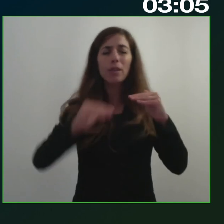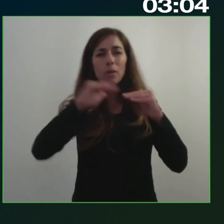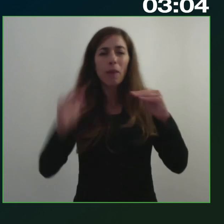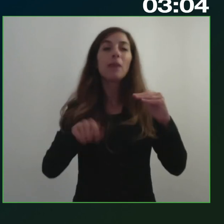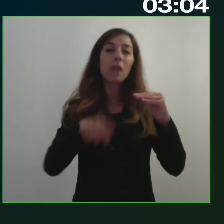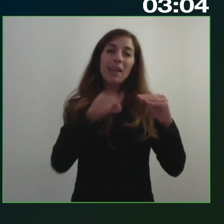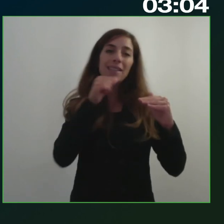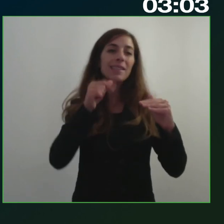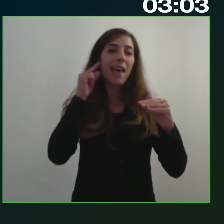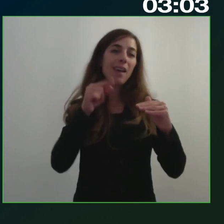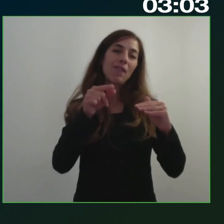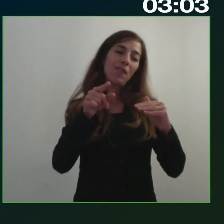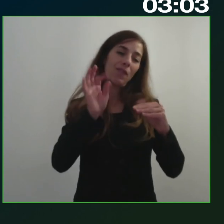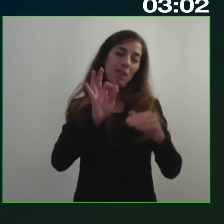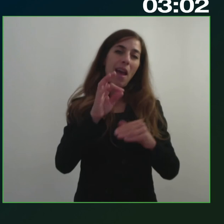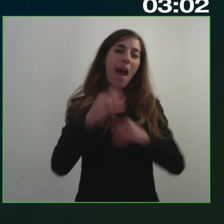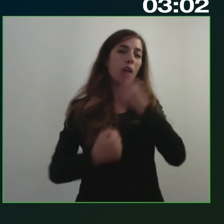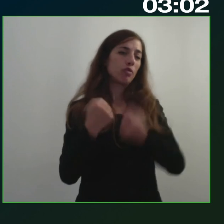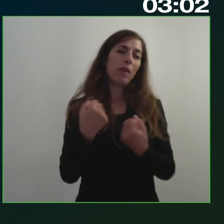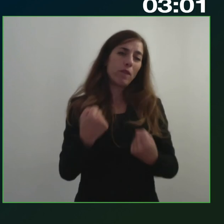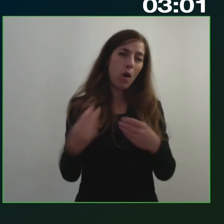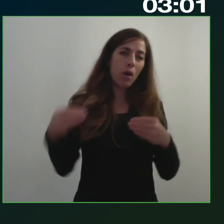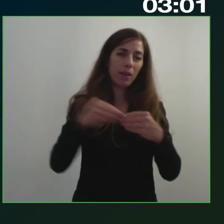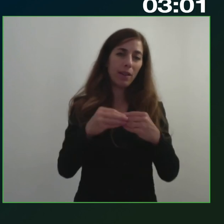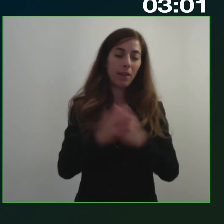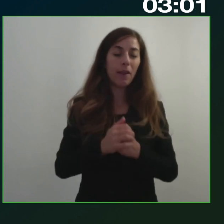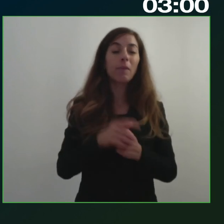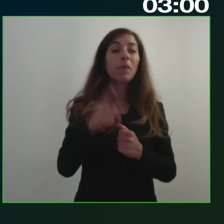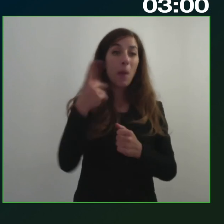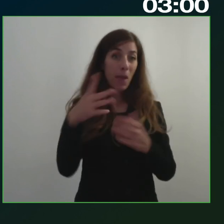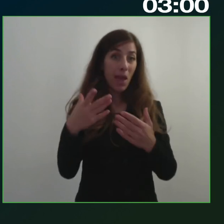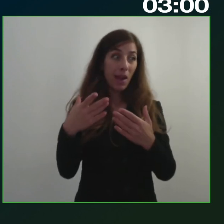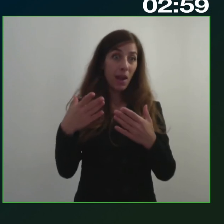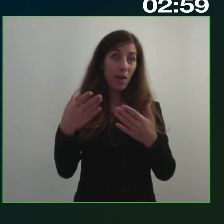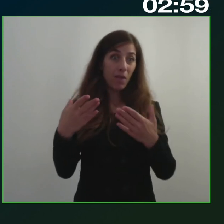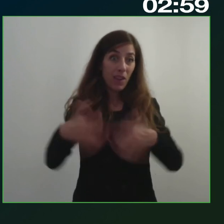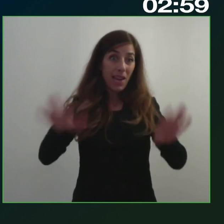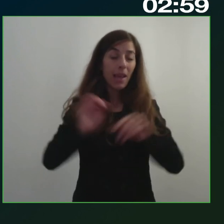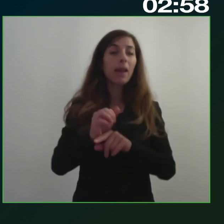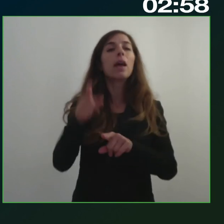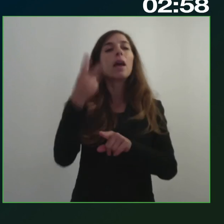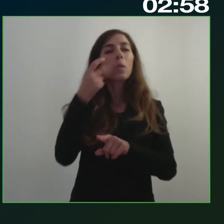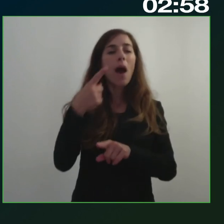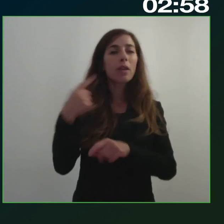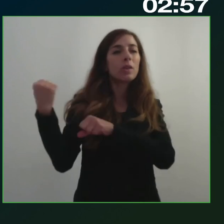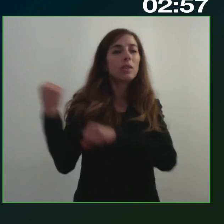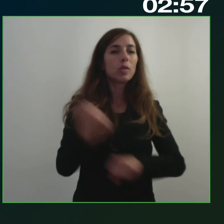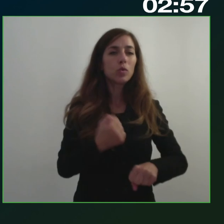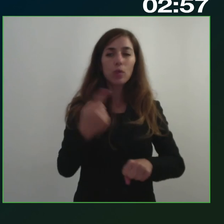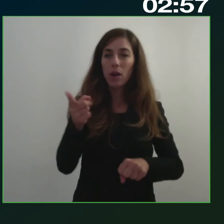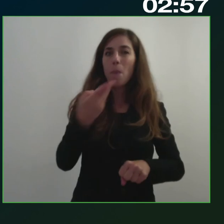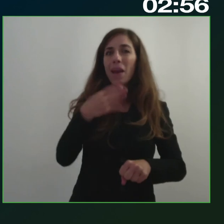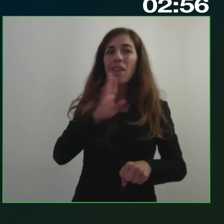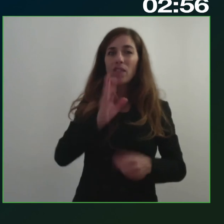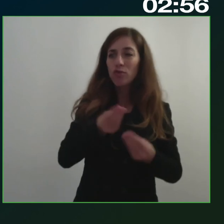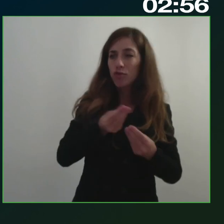finire per quanto riguarda l'istituzione o i beneficiari a cui rivolgersi riteniamo che un